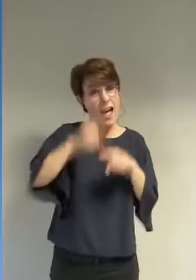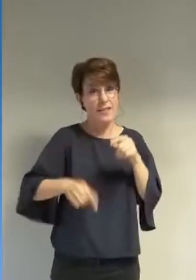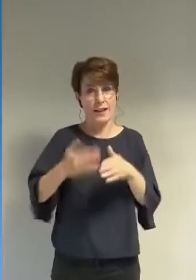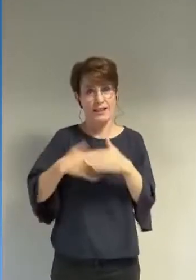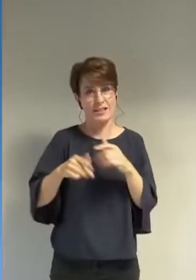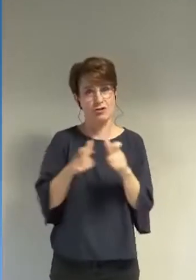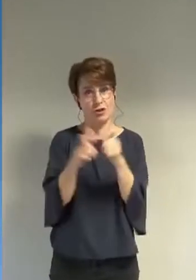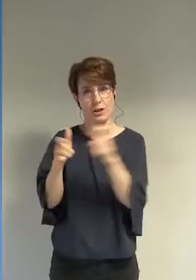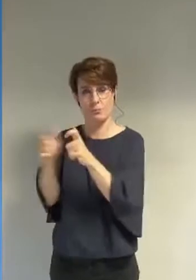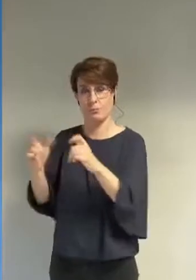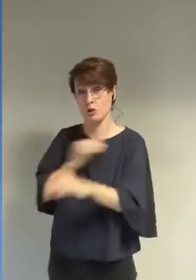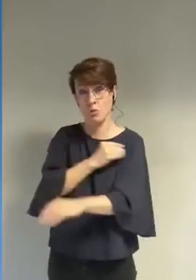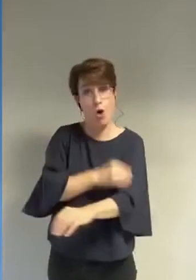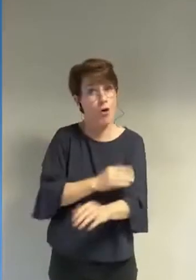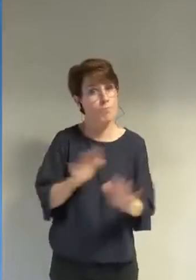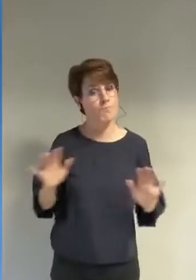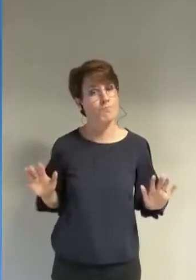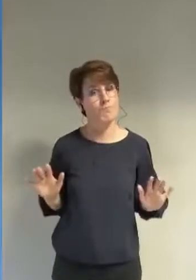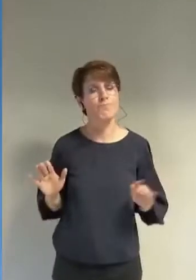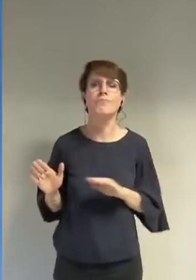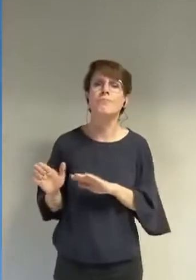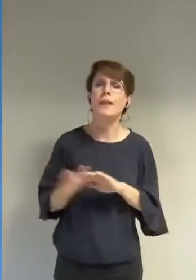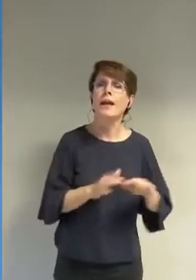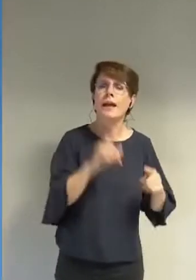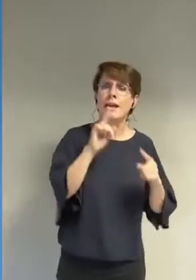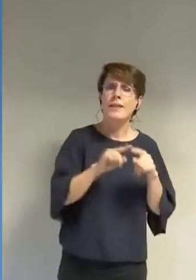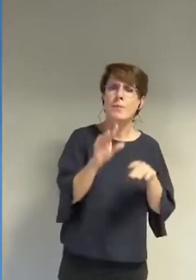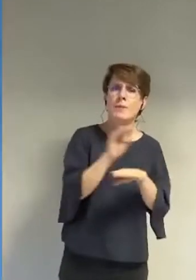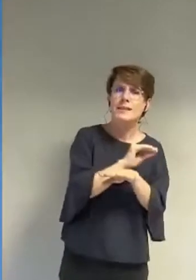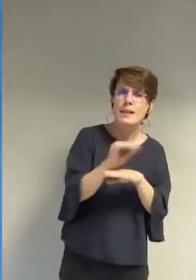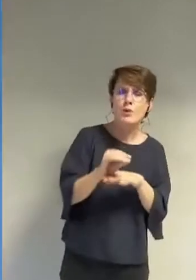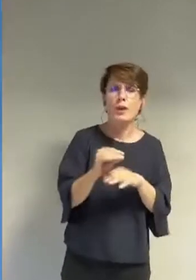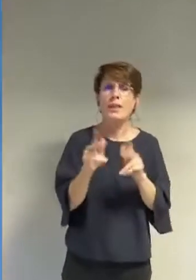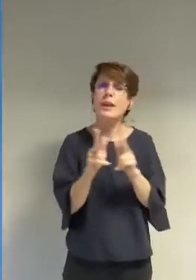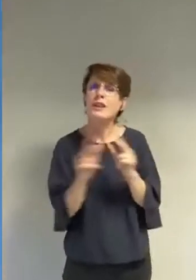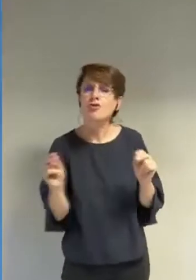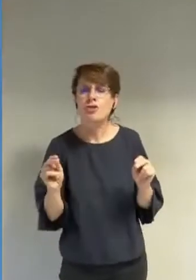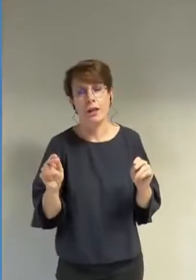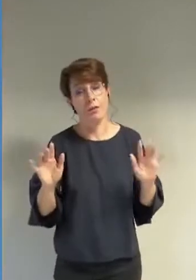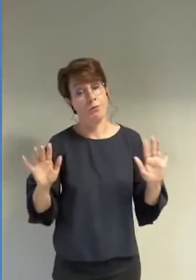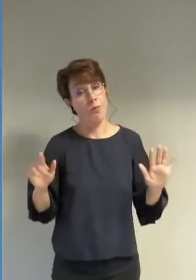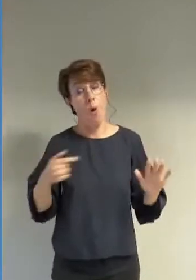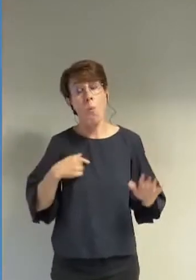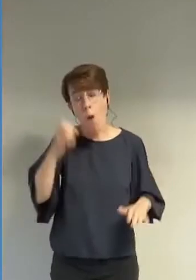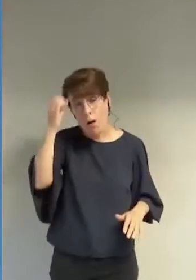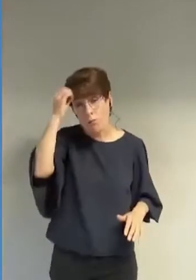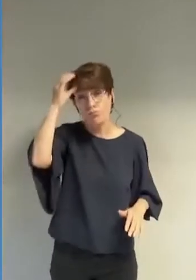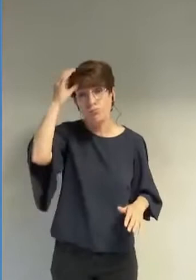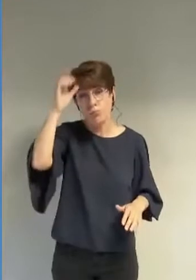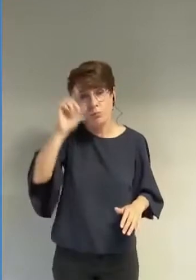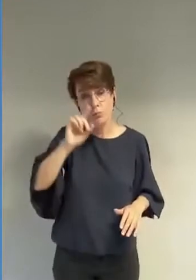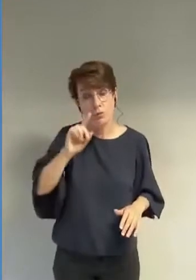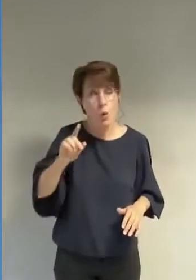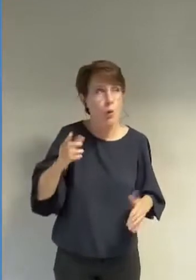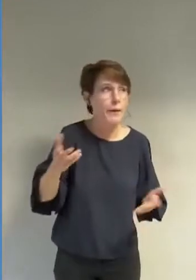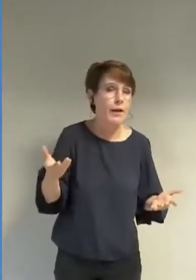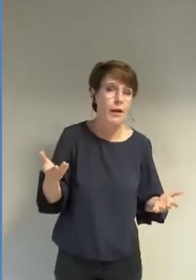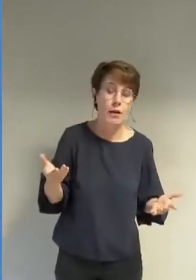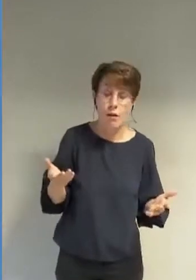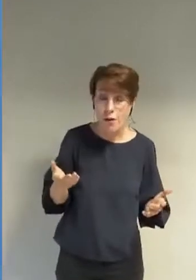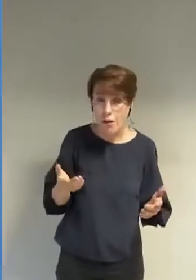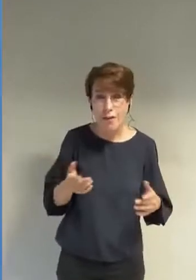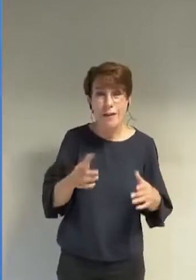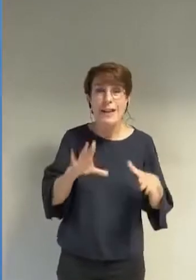quant à l'hygiène et la sécurité je laisse les spécialistes en parler mais quel bazar lorsque l'on regarde les